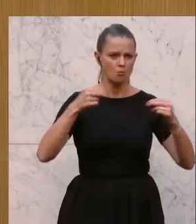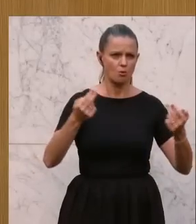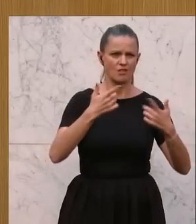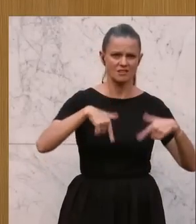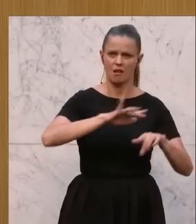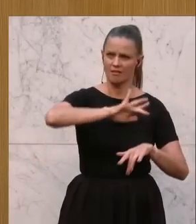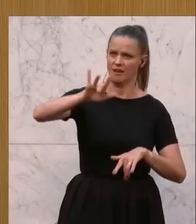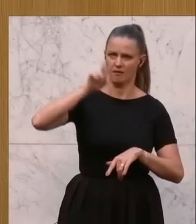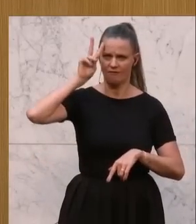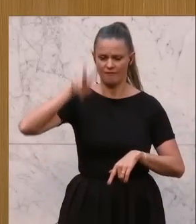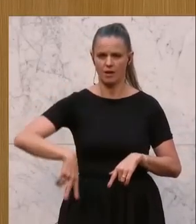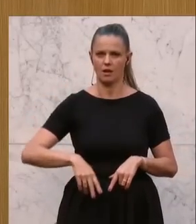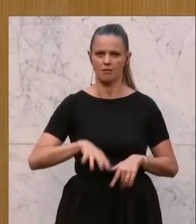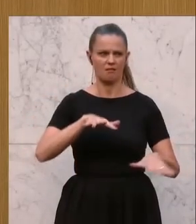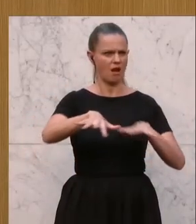Es ist ja ein Desaster.